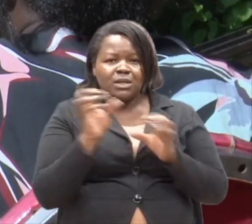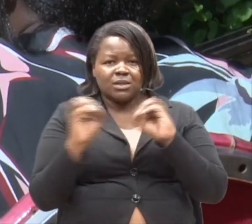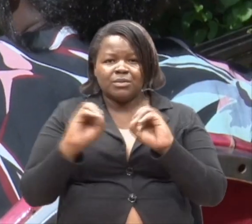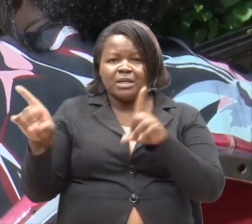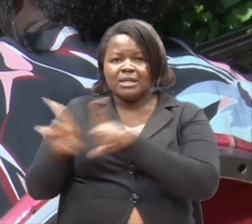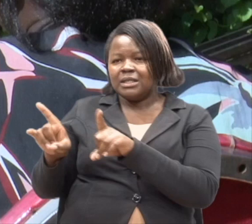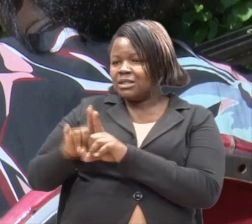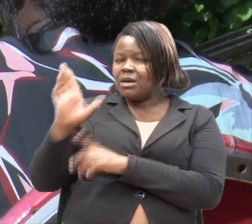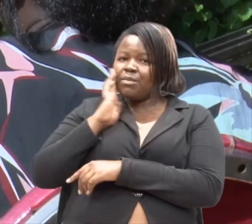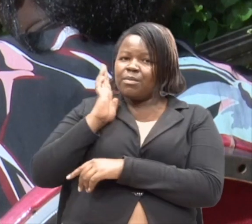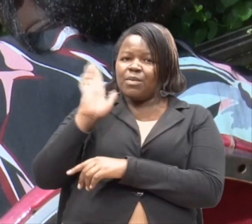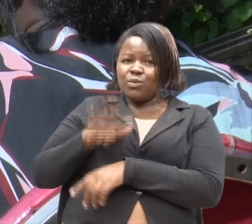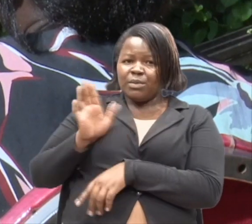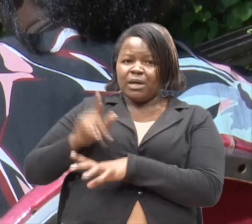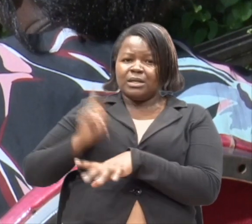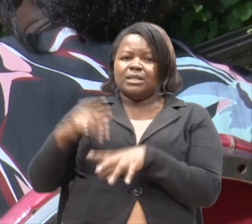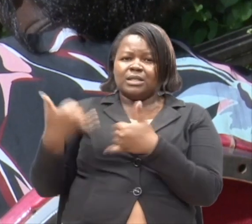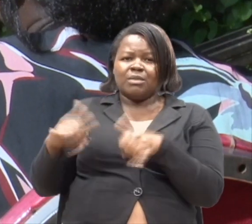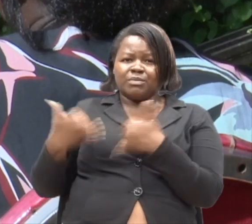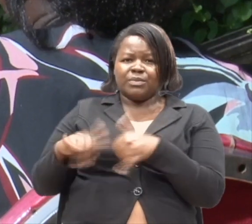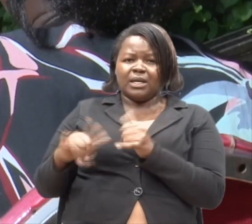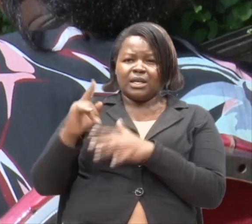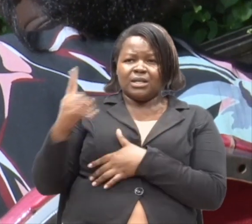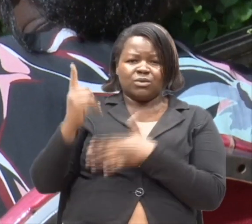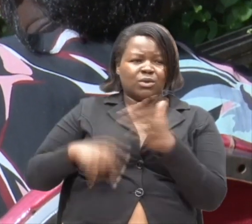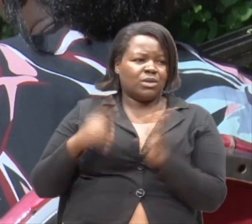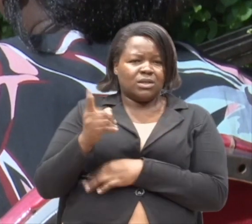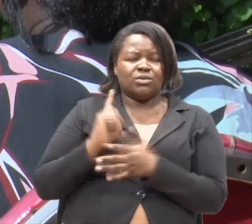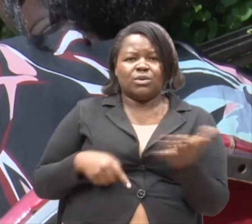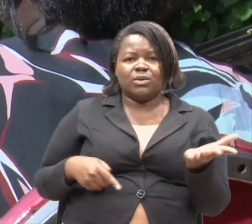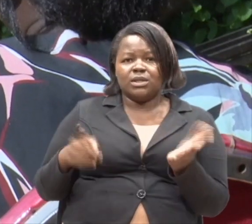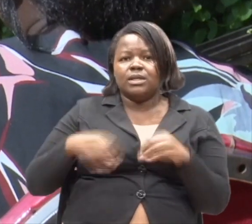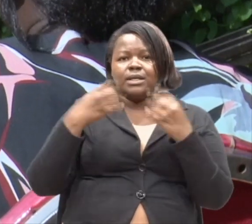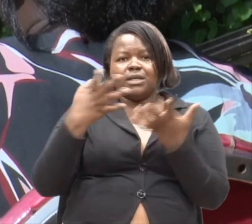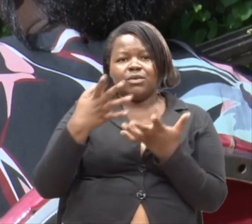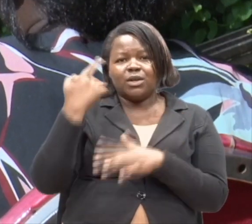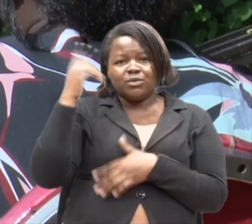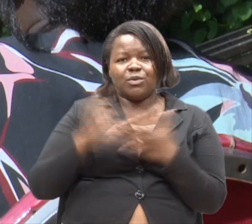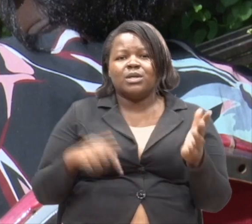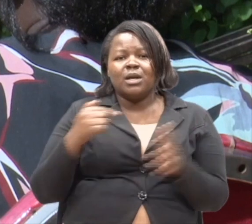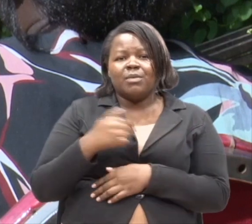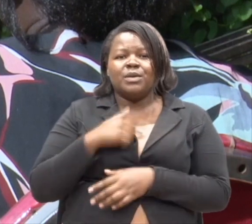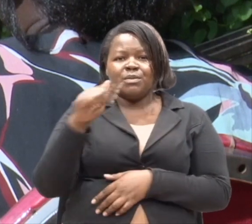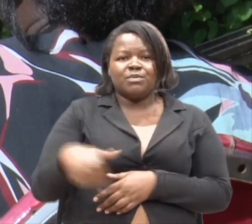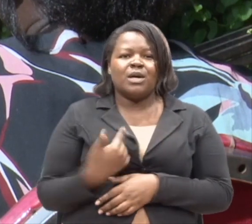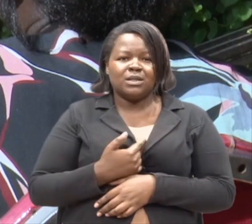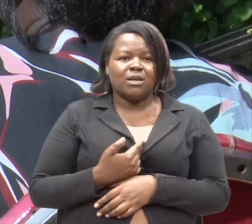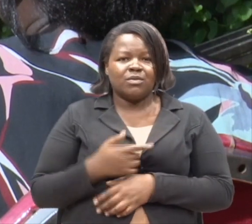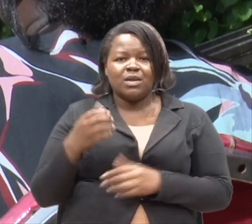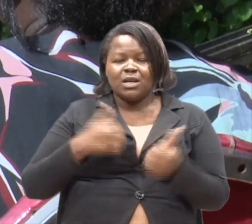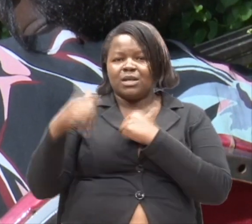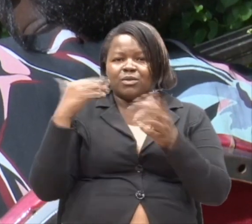Ata wamama wakicheza, huko nje wakiuliza hizi mingi, mingi, hivi wanapewa, nizanini, mii sikuwa na sita hata